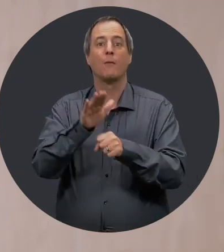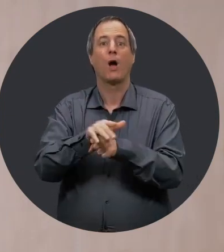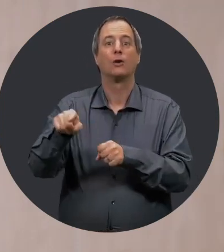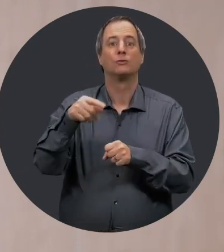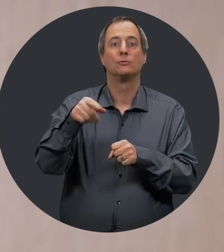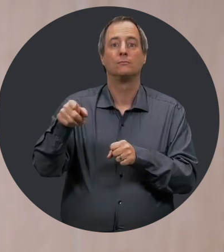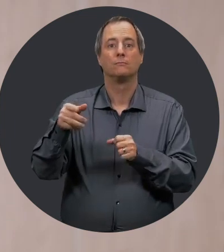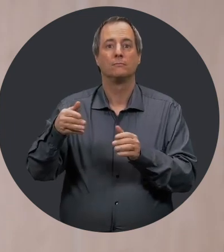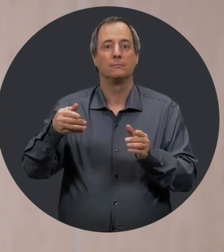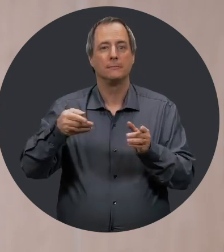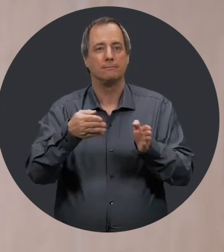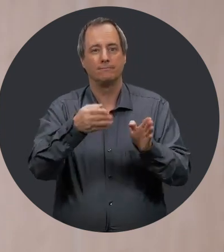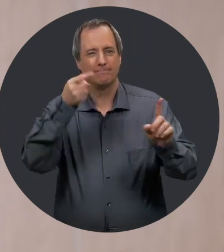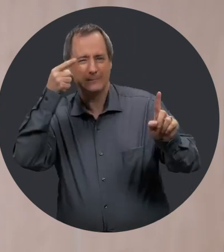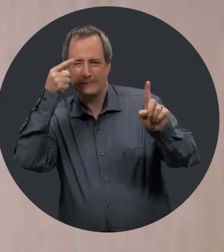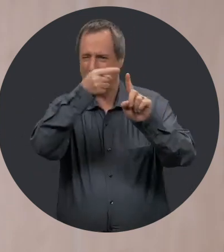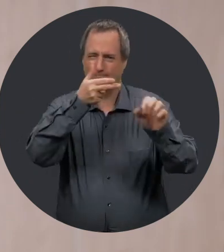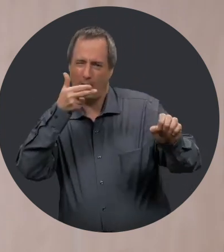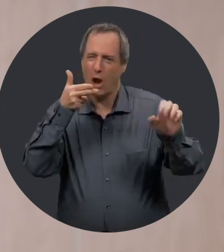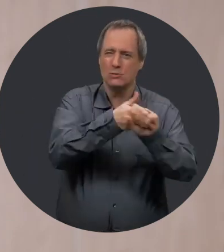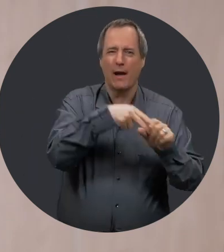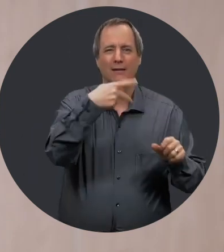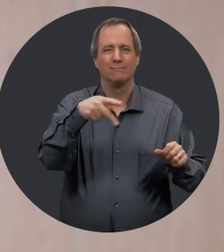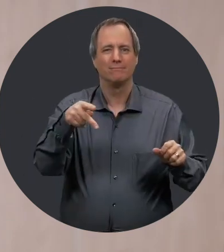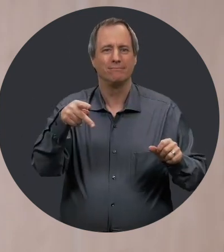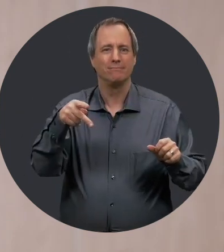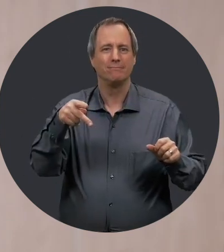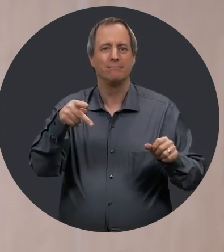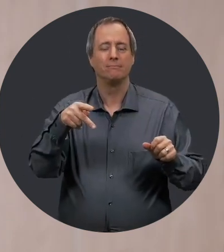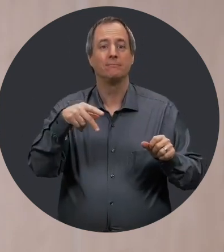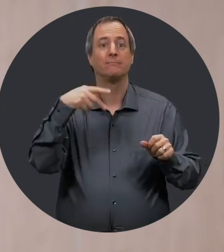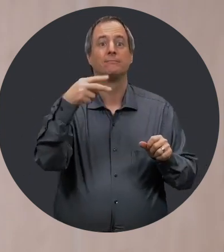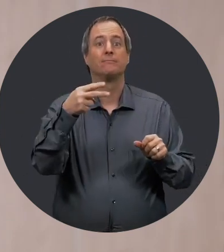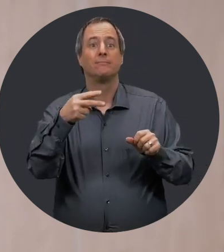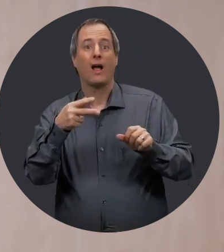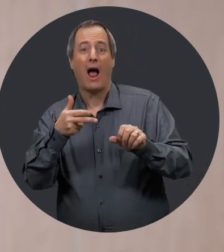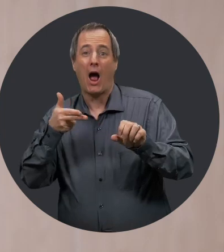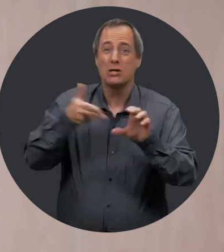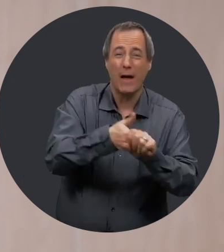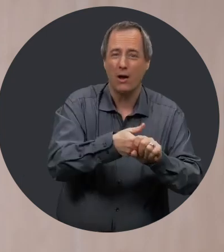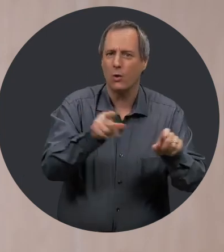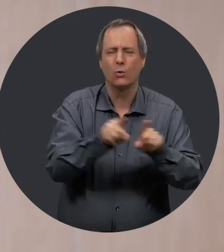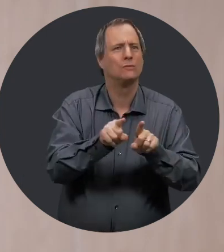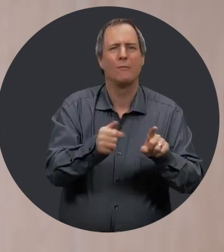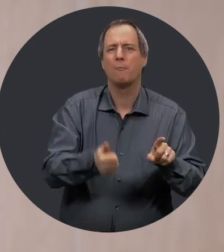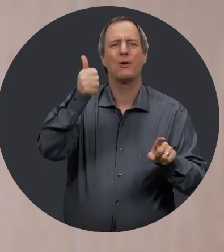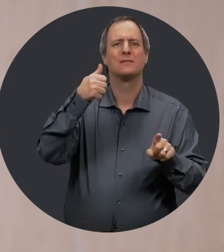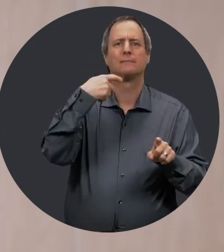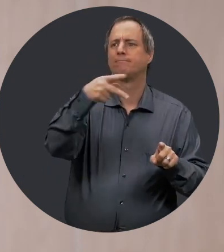celui-ci témoigne sur votre chemin d'accomplissement, de votre engagement, de votre contribution